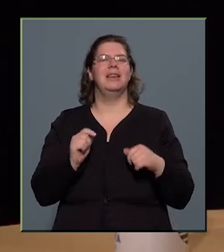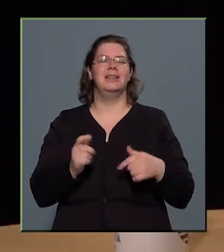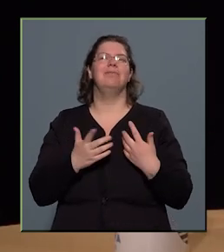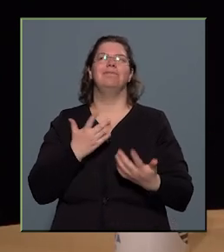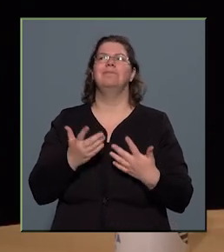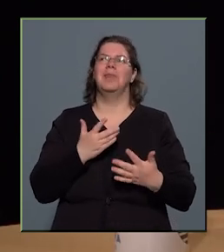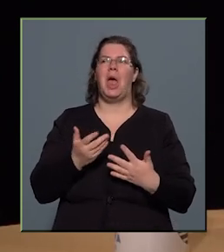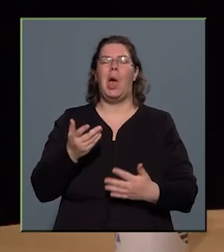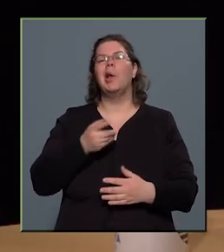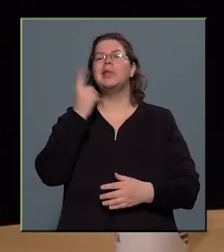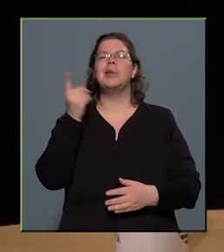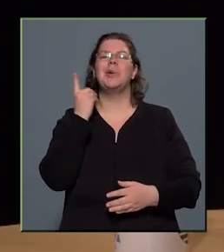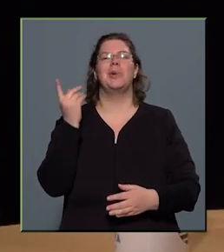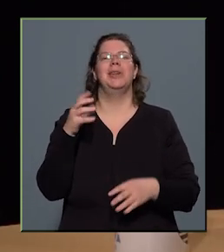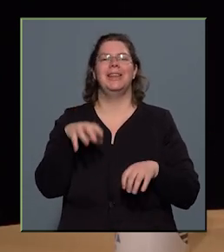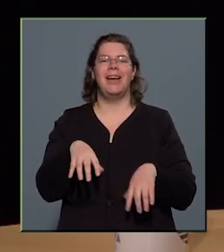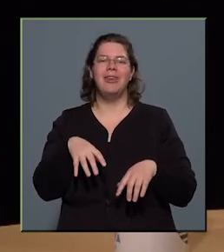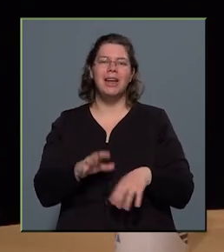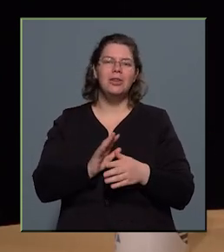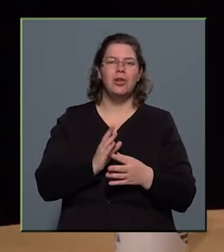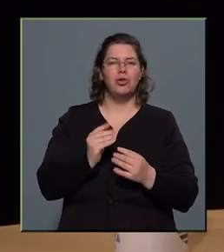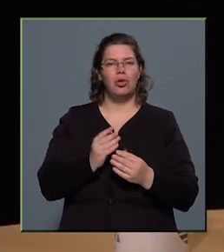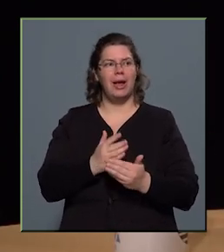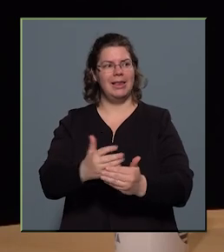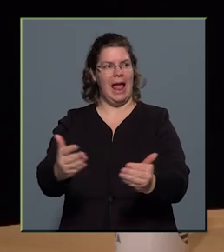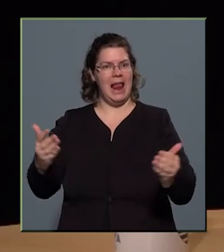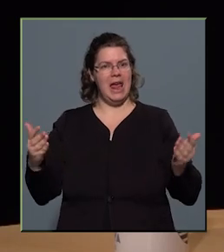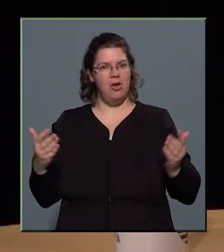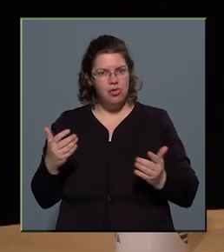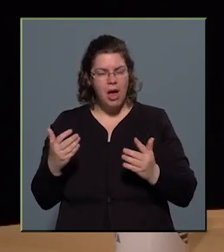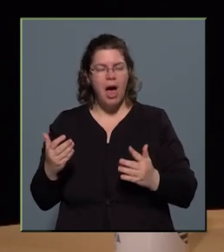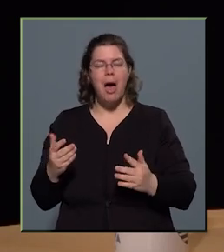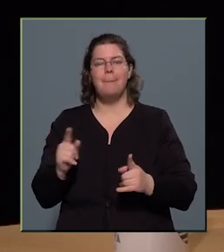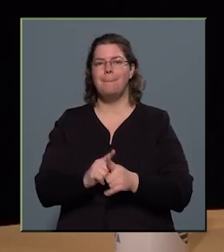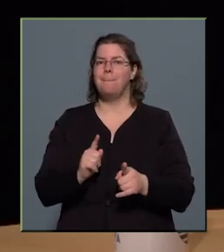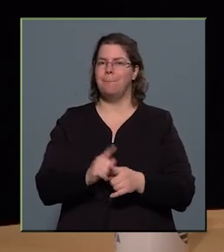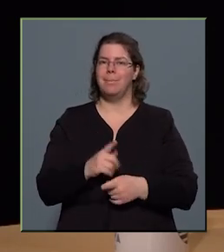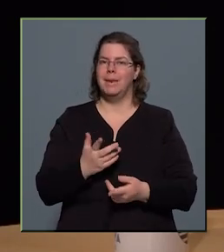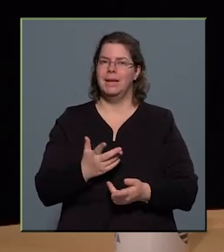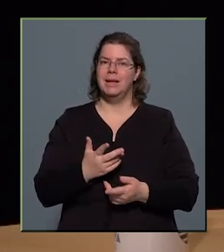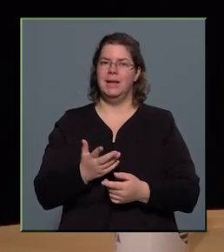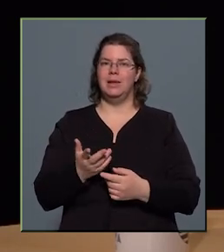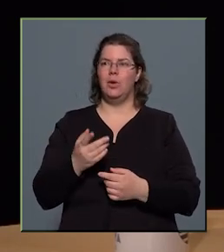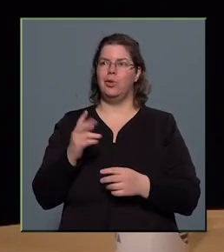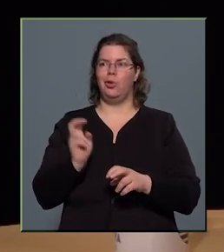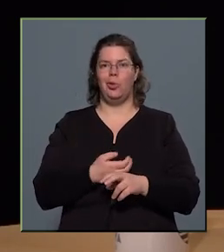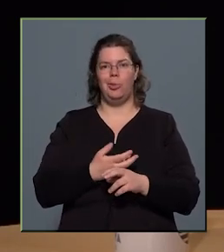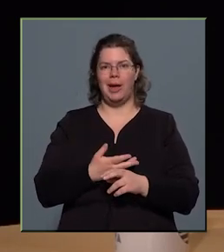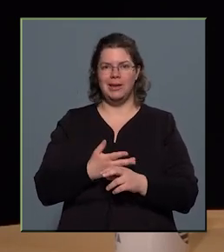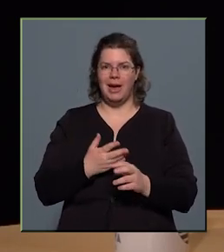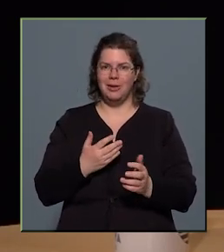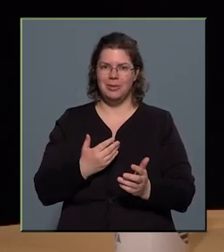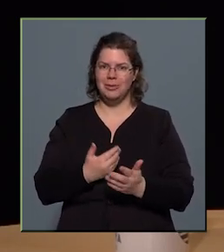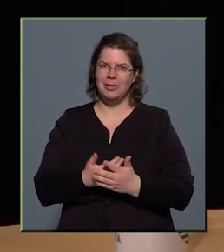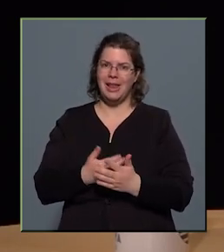űrtevékenység, az sokkal szélesebb körül, annál mindsem, hogy kőbányához lenne